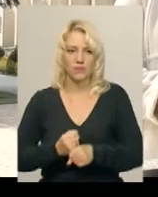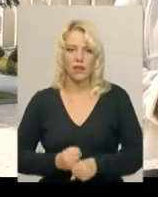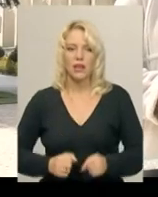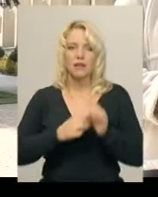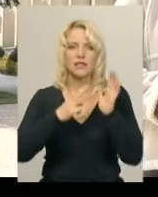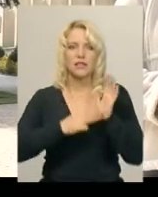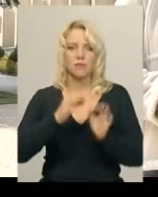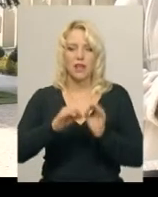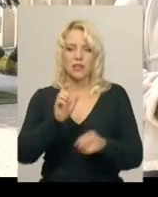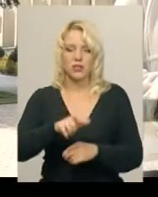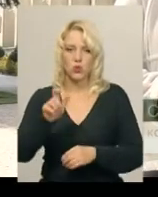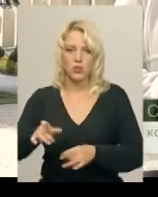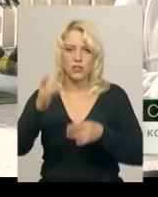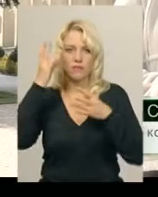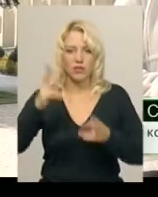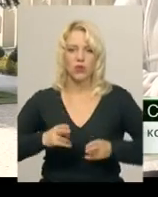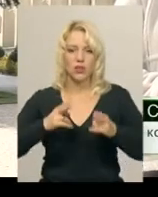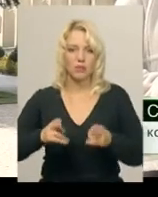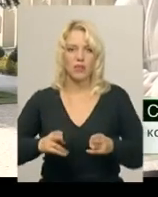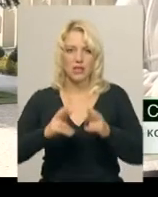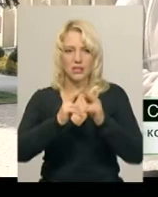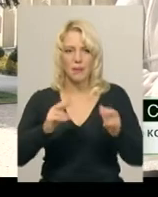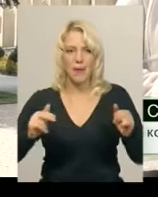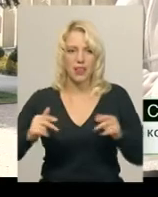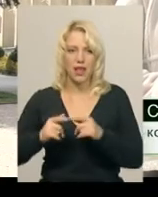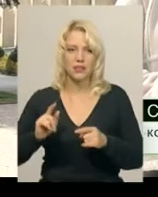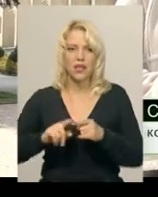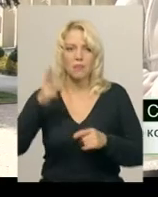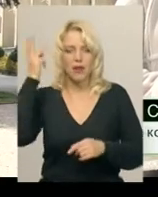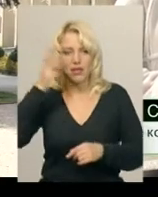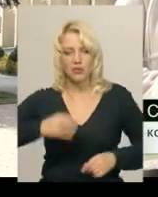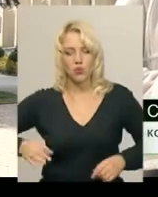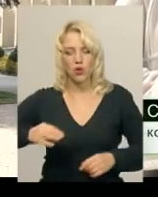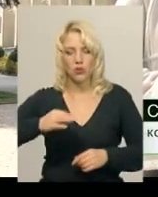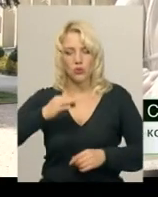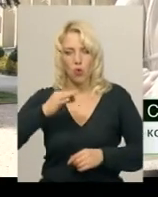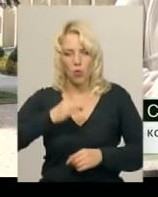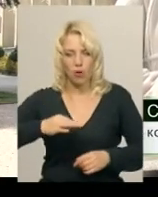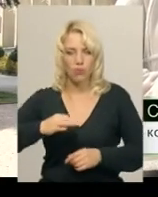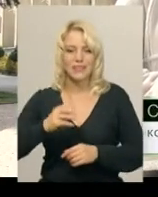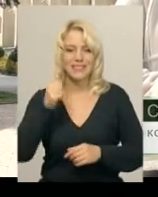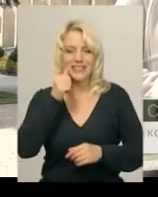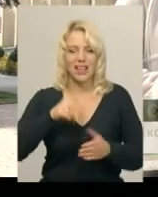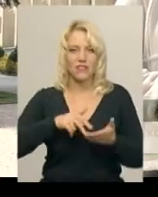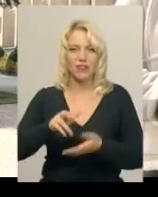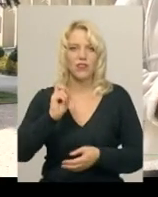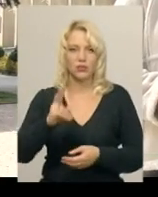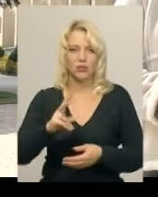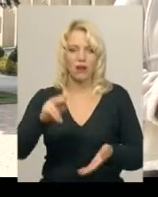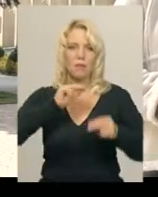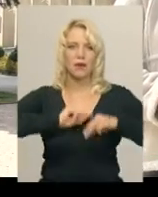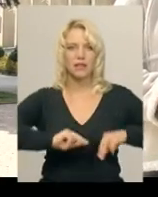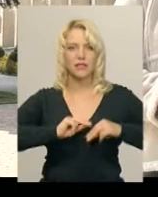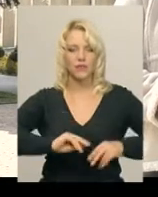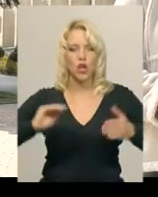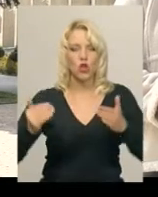18 суддів цивільної і кримінальної палат апеляційного суду Хмельницької області завтра вийдуть на роботу в якості працівників